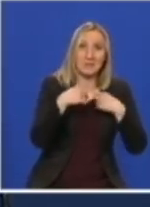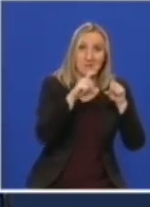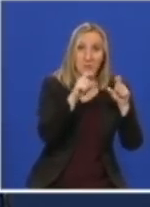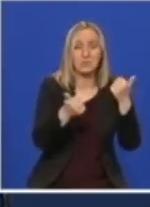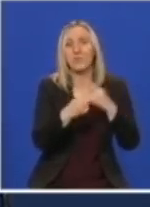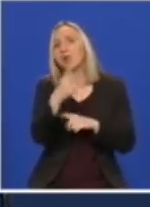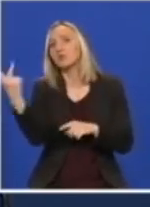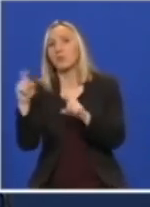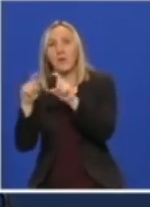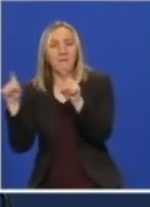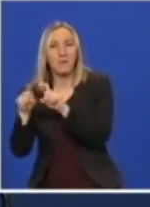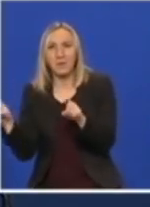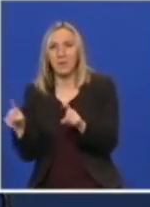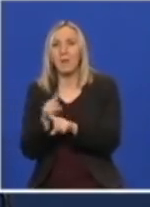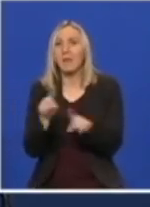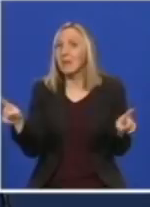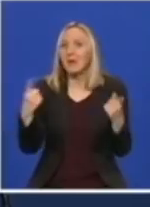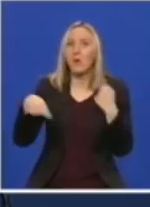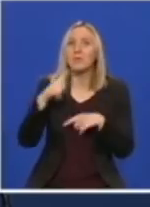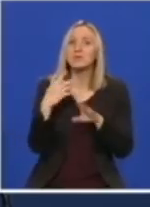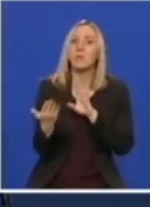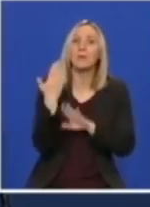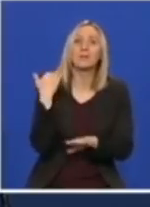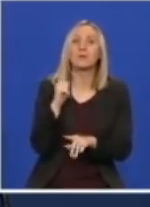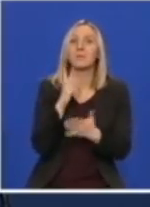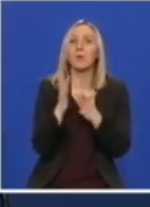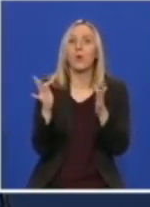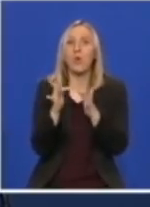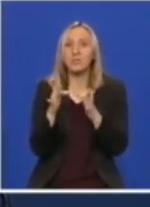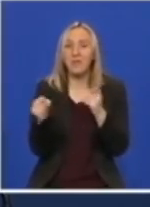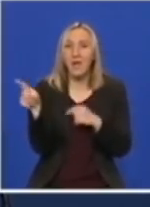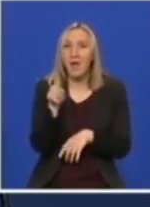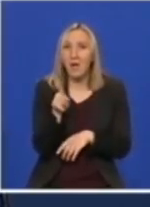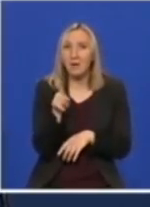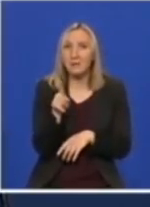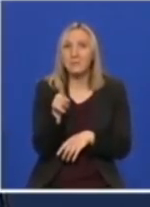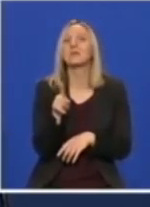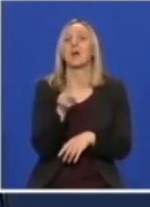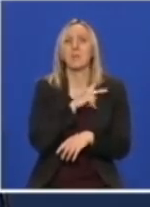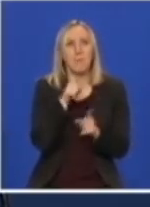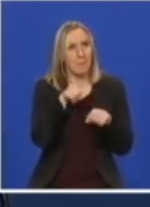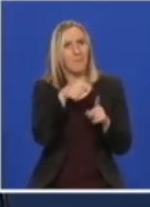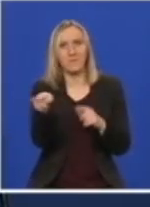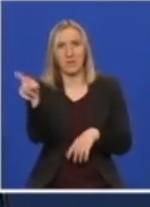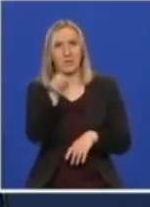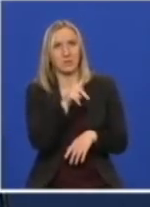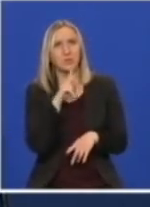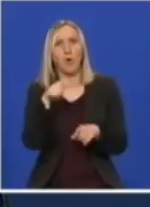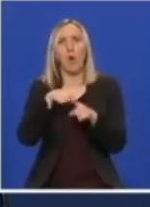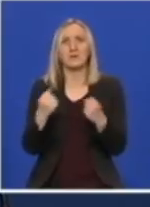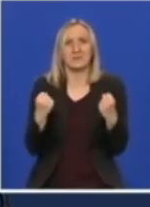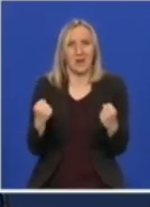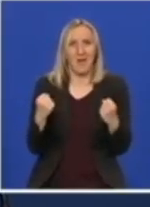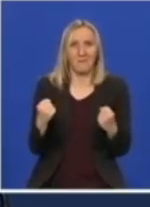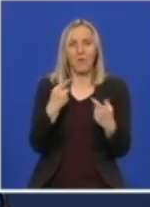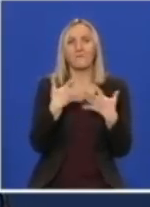niko od nas ko prethodno već nije došao u kontakt s ovim virusom pa steko imunitet, a imamo već sada i par desetina